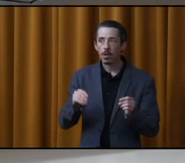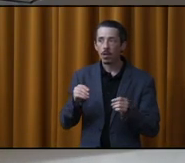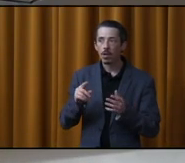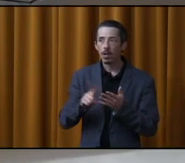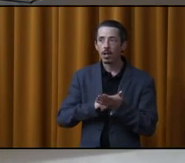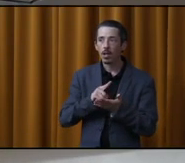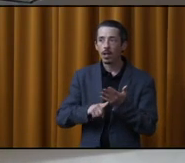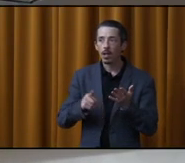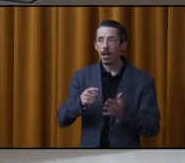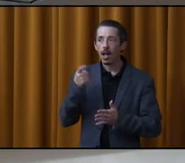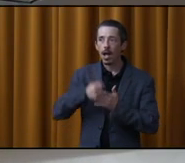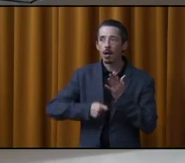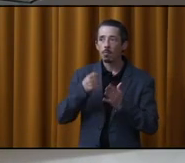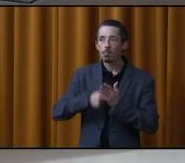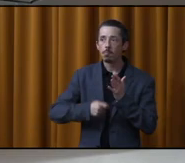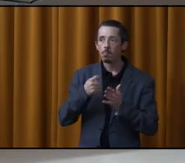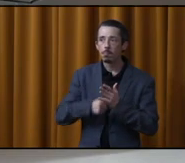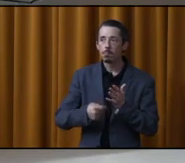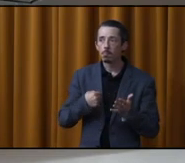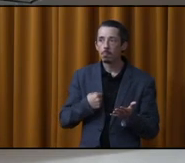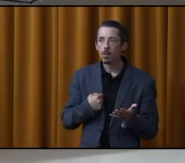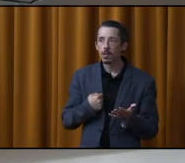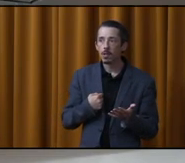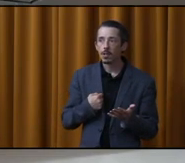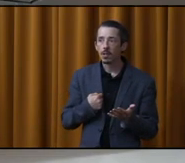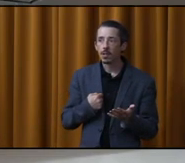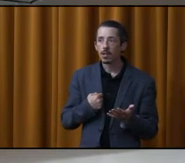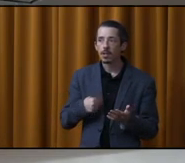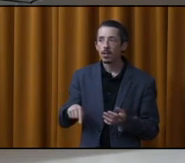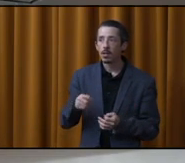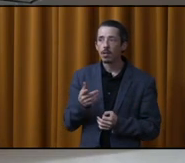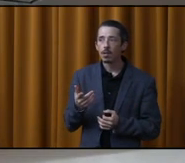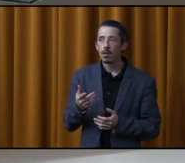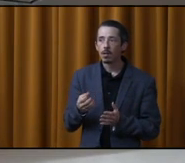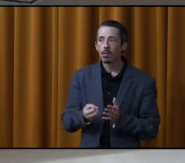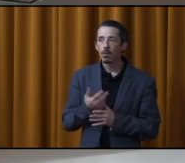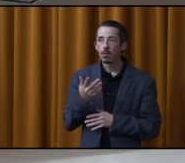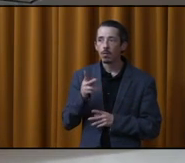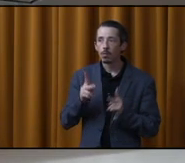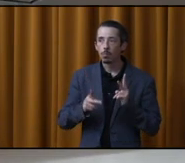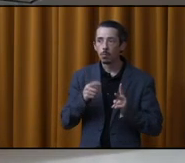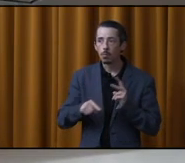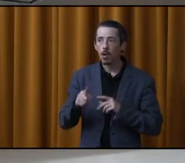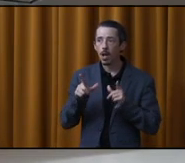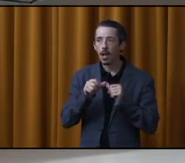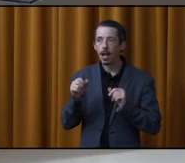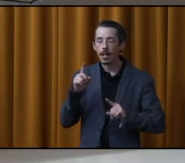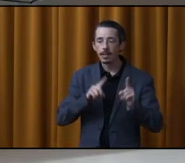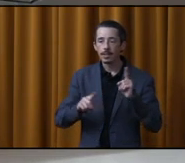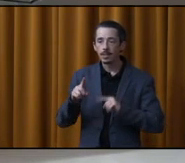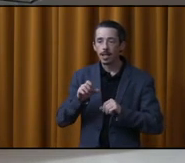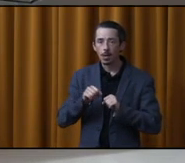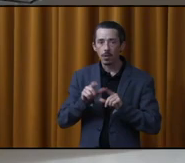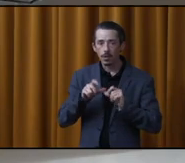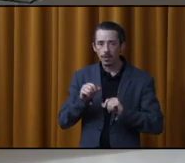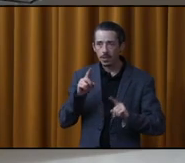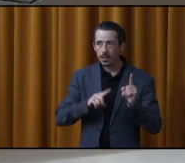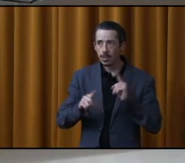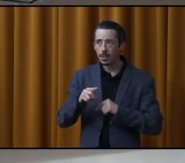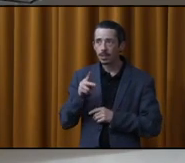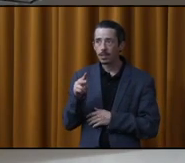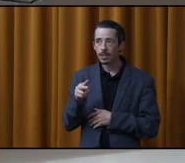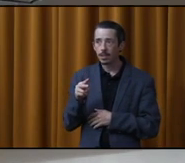les amendes. Mais aussi, ce soir, en Nouvelle, je vois qu'il y a des langages symboles. C'est très